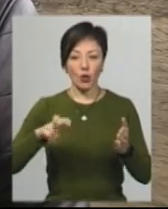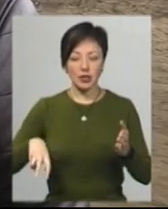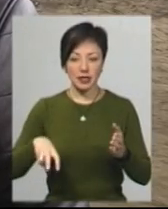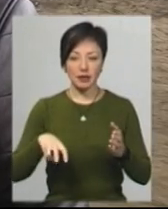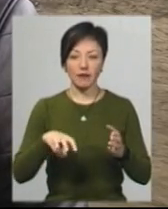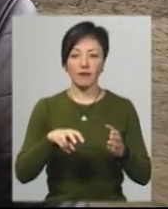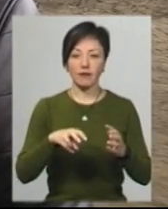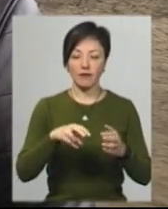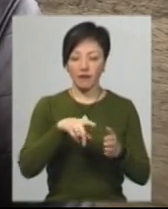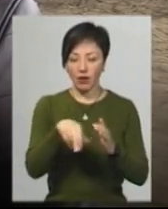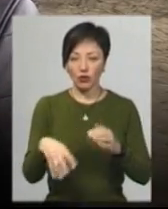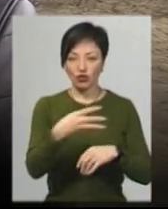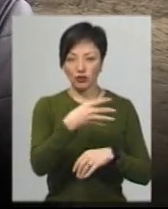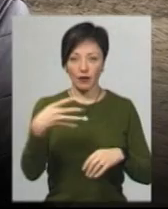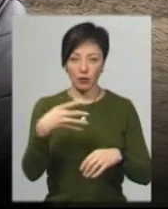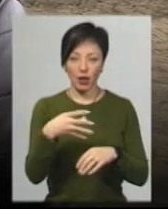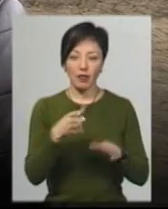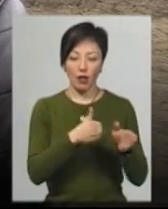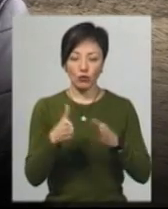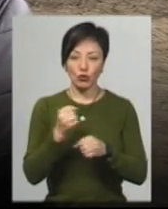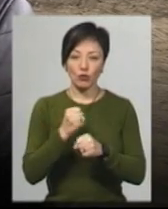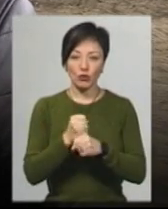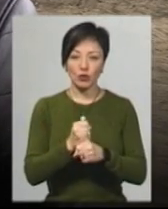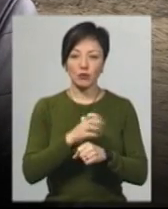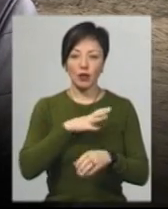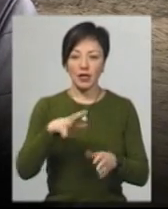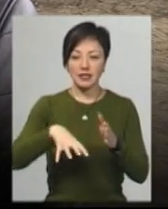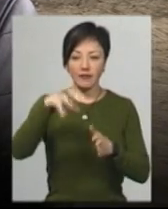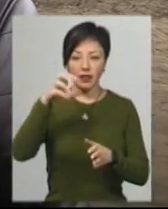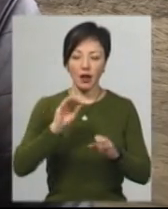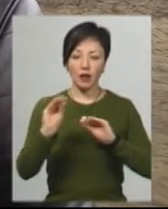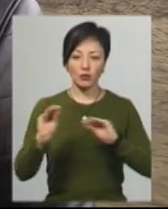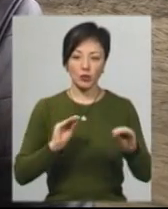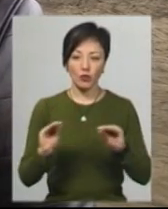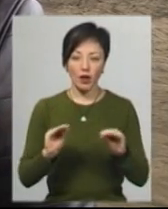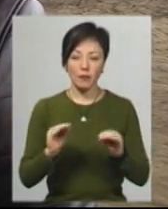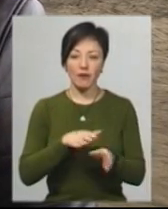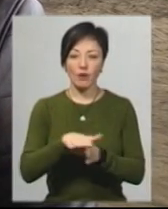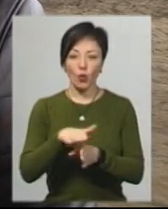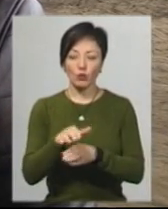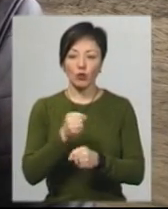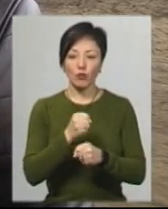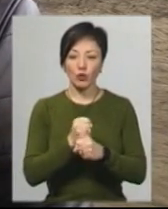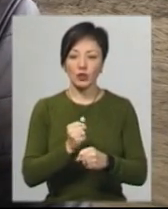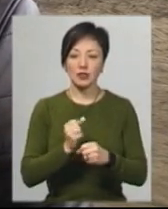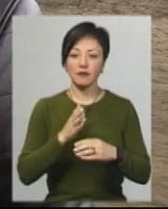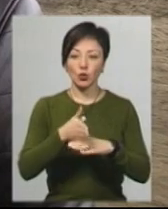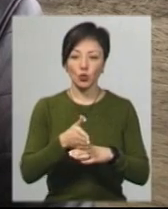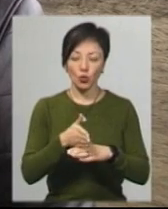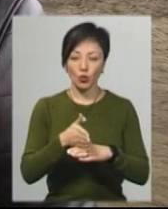четвертому поверсі закінчуємо ці всі налагоджувальні роботи, які полягали з вентиляції, з її монтуванням. Виконуємо роботи з вхідною